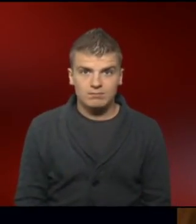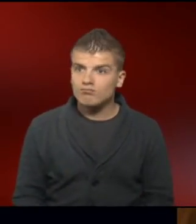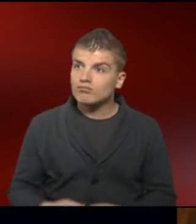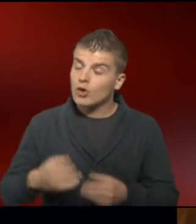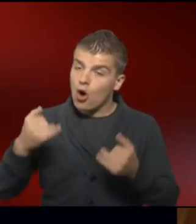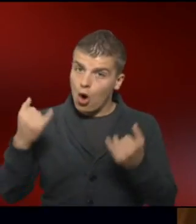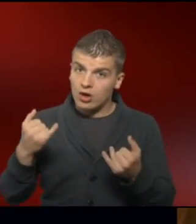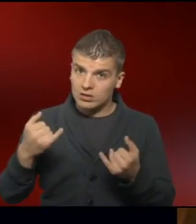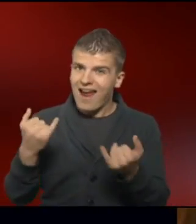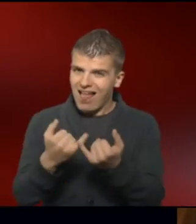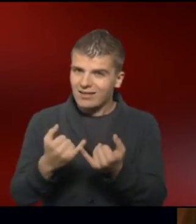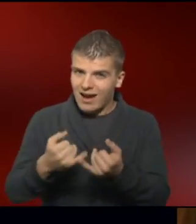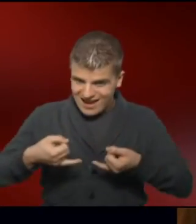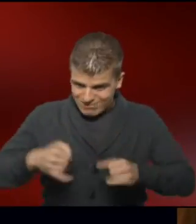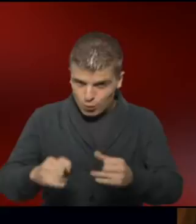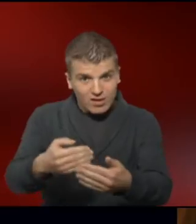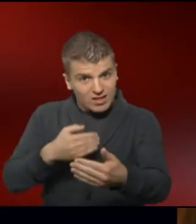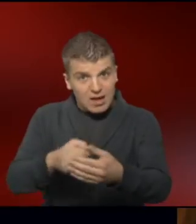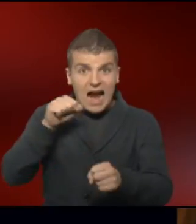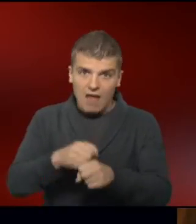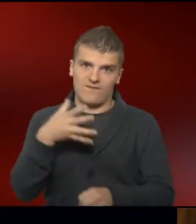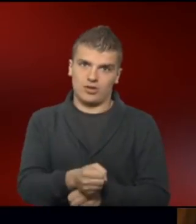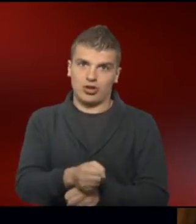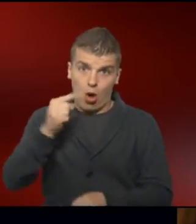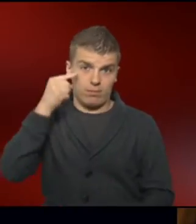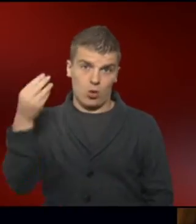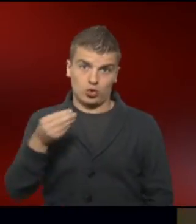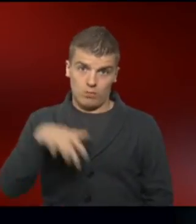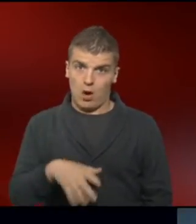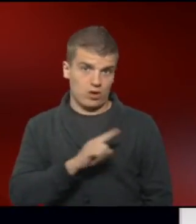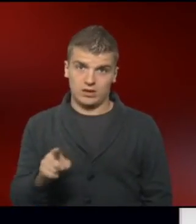vor der Geburt erfahren, ob ihr Kind das Down-Syndrom hat. Das war nicht immer so.